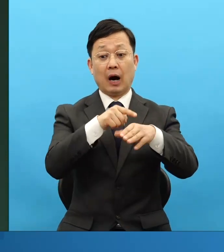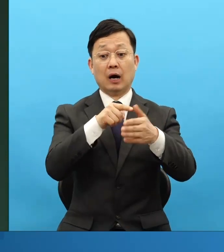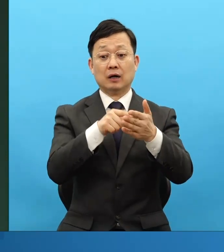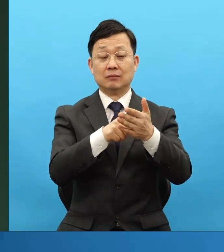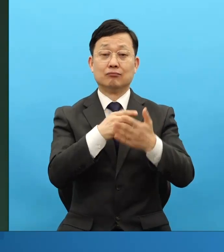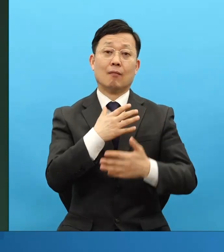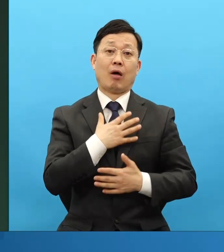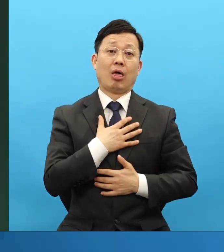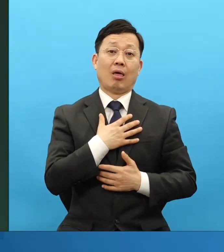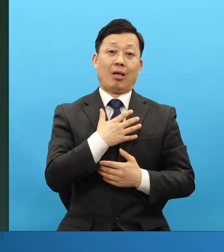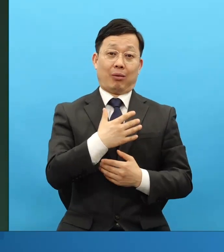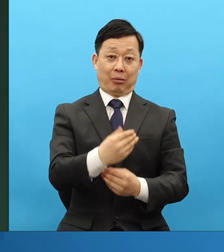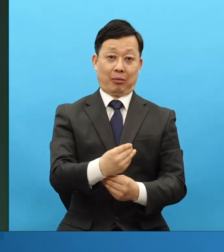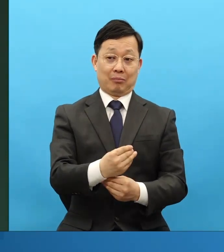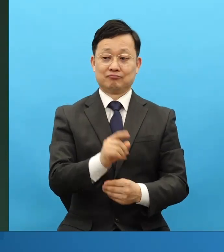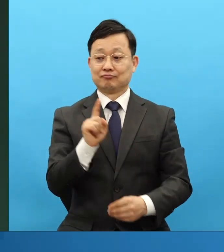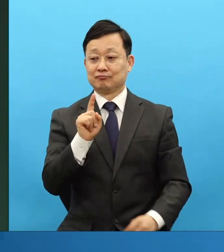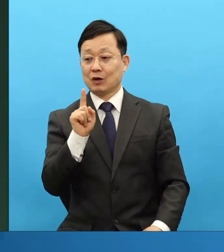그리고 어디서든지 힘 생깁니다.